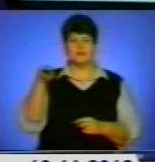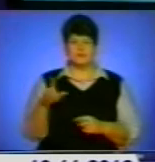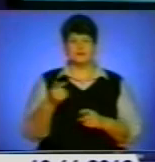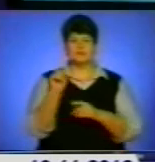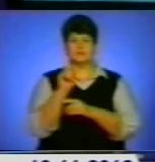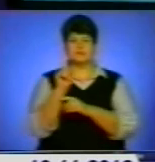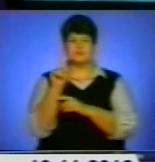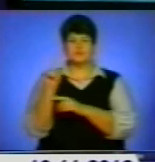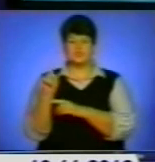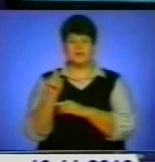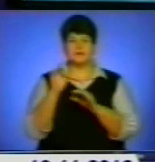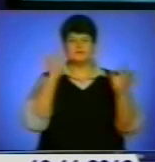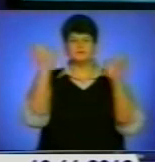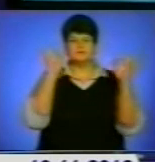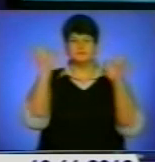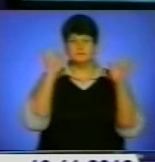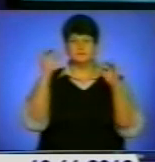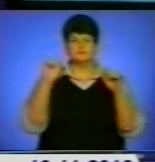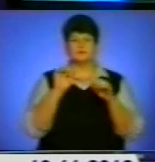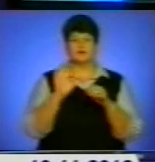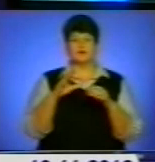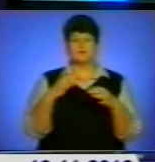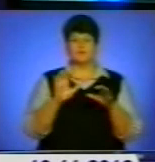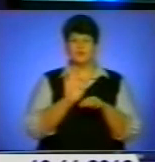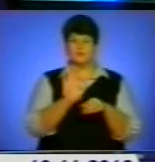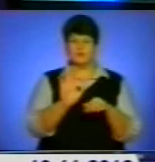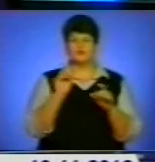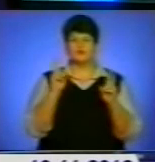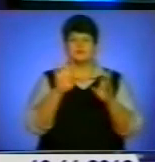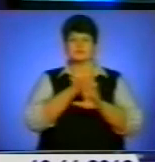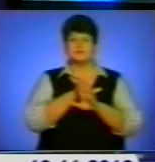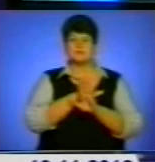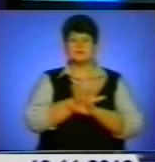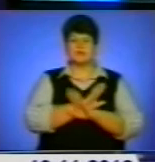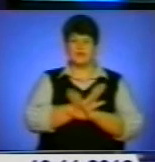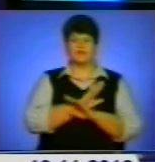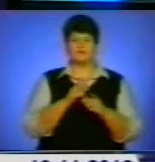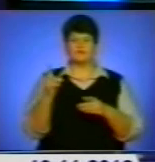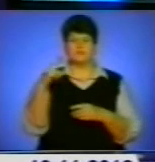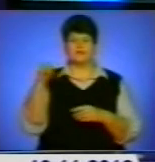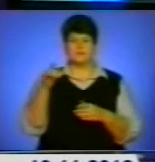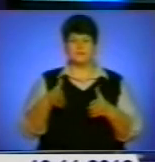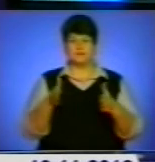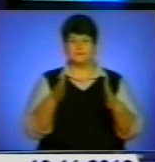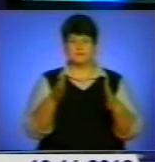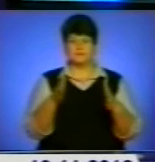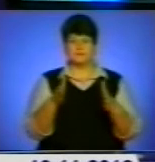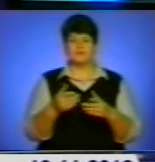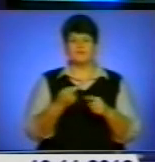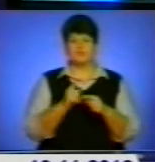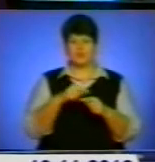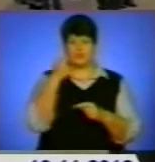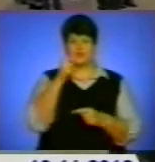свічки та автосиреною пом'янули тих, хто загинув у дорожніх аваріях. Лише у Тернопільській області цього року майже 100 осіб.